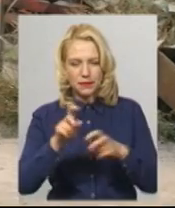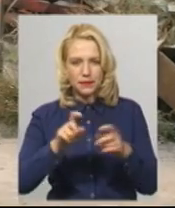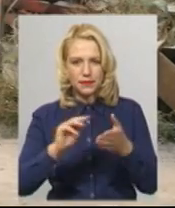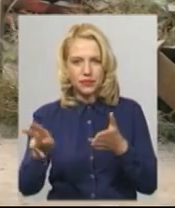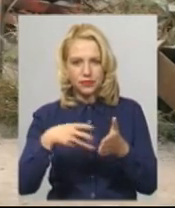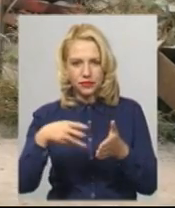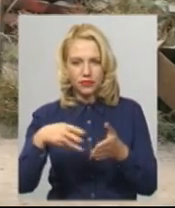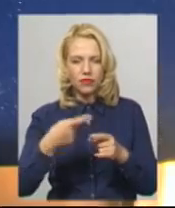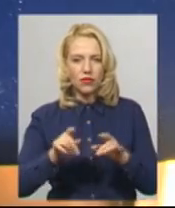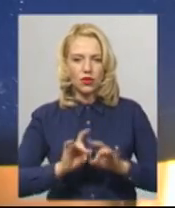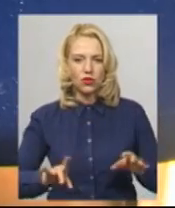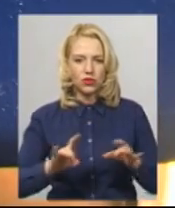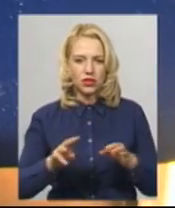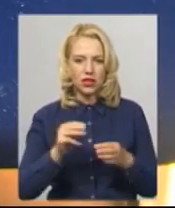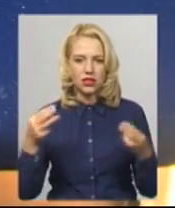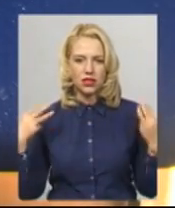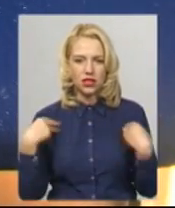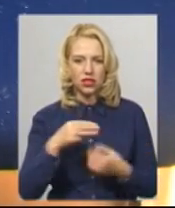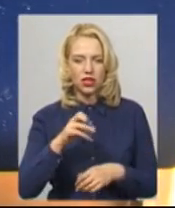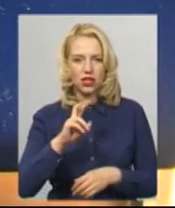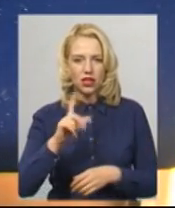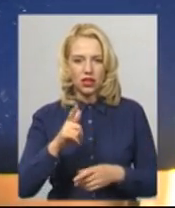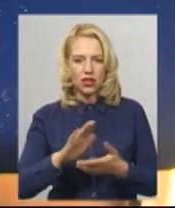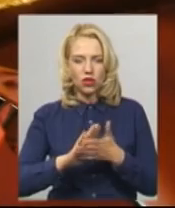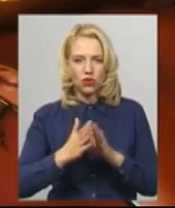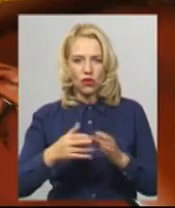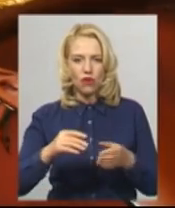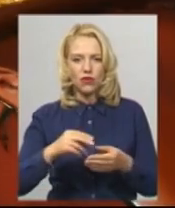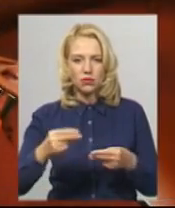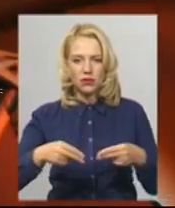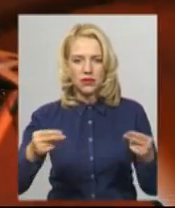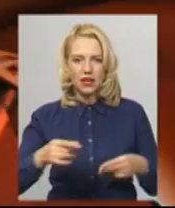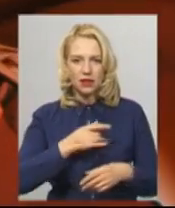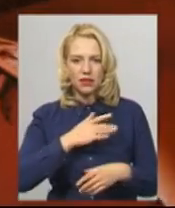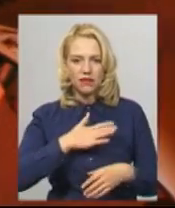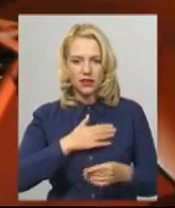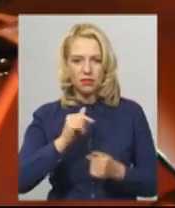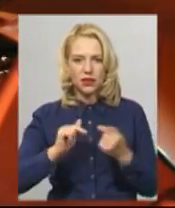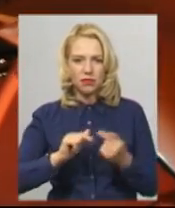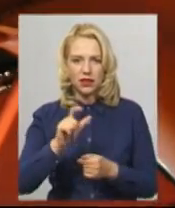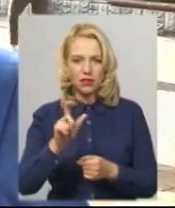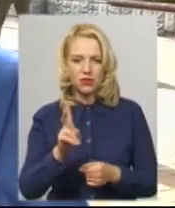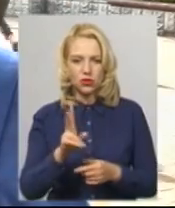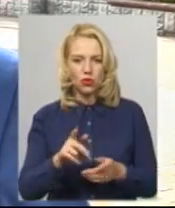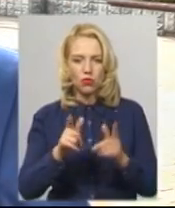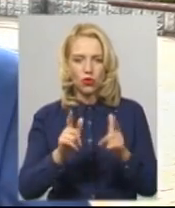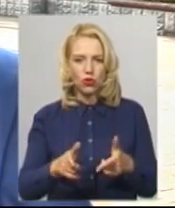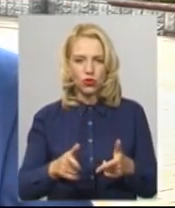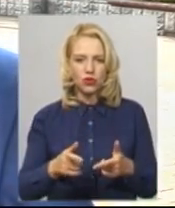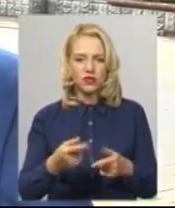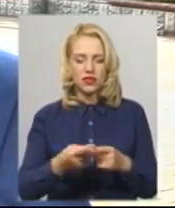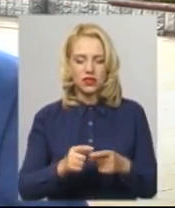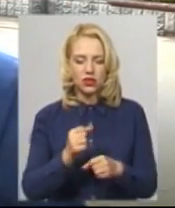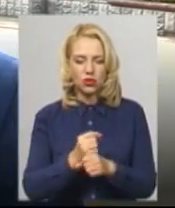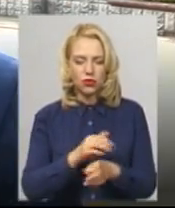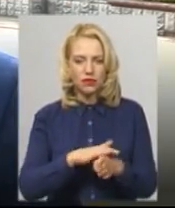-комунального господарства Василь Новачок. За її словами, договір підписали з приватним підприємцем, який погодився виконати ці роботи. Шість фігур зрізали,